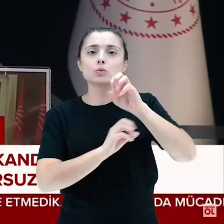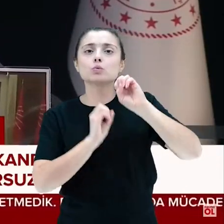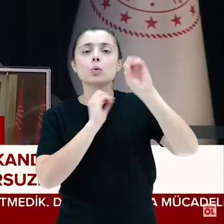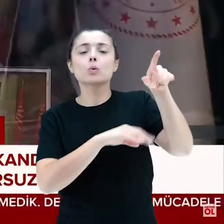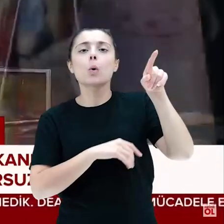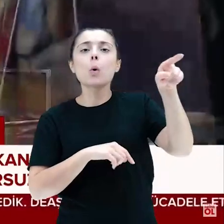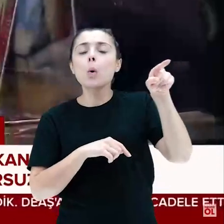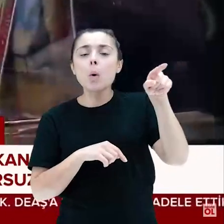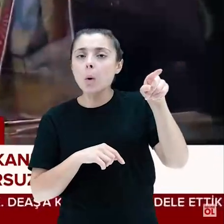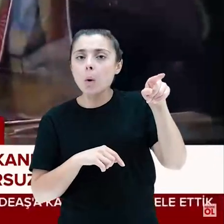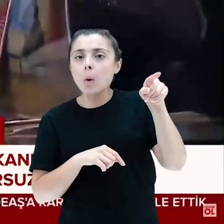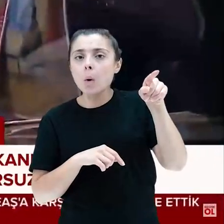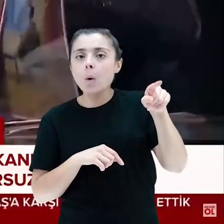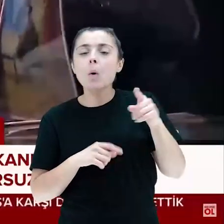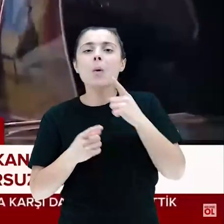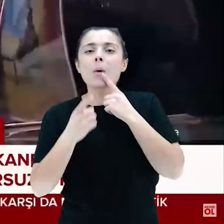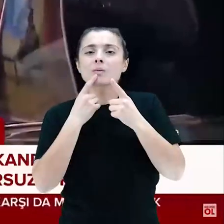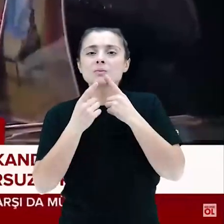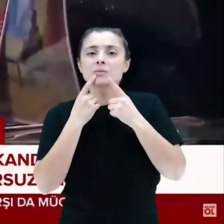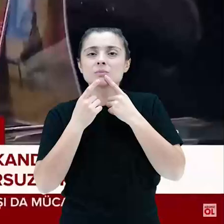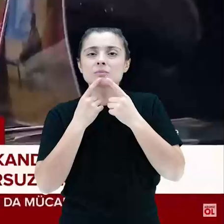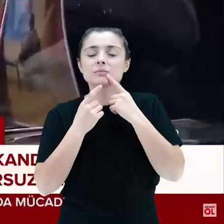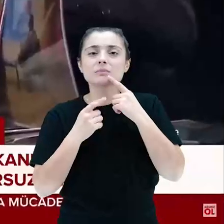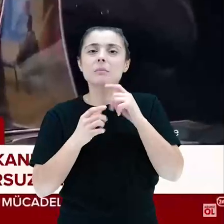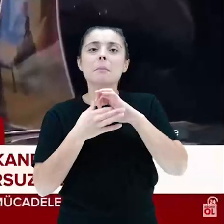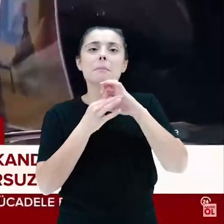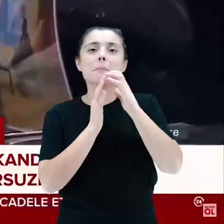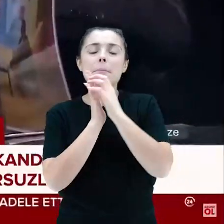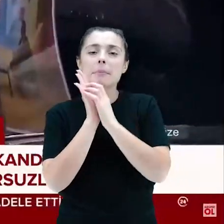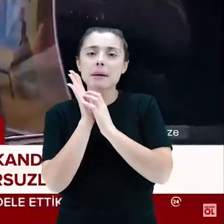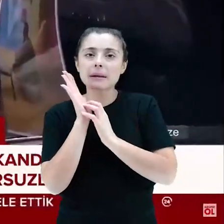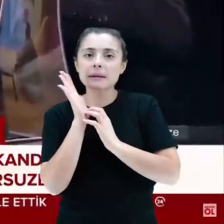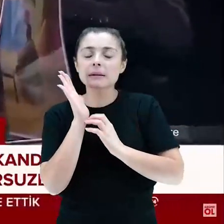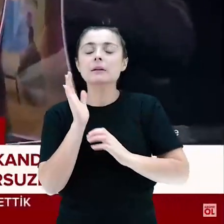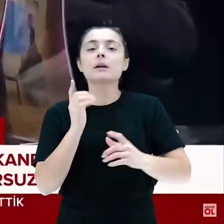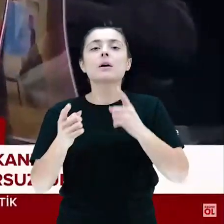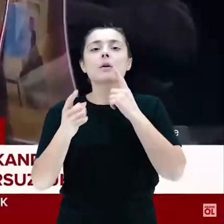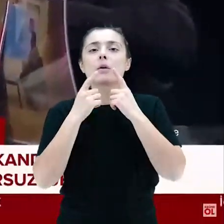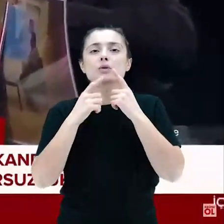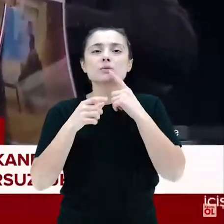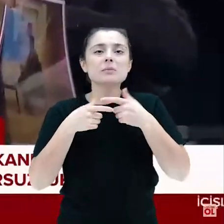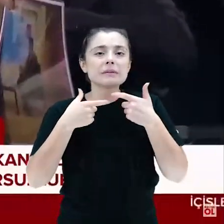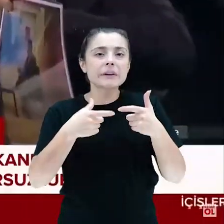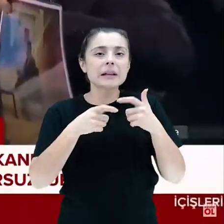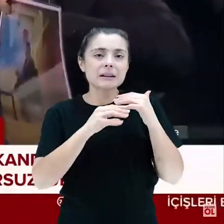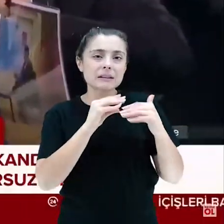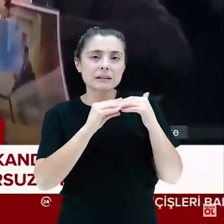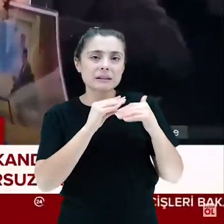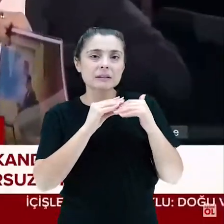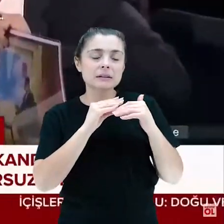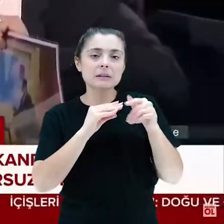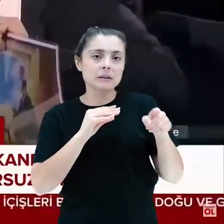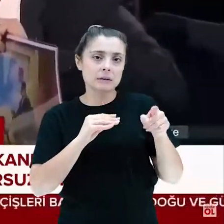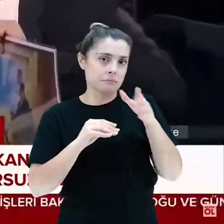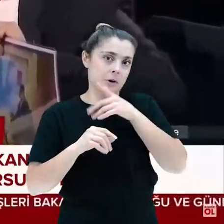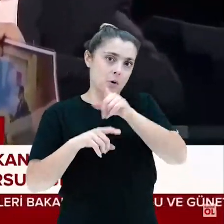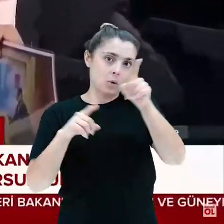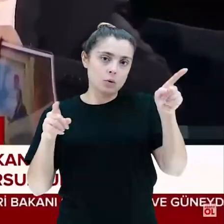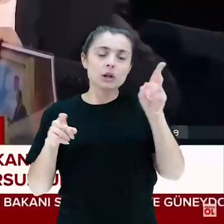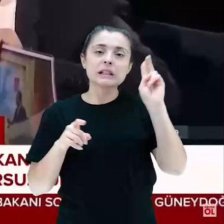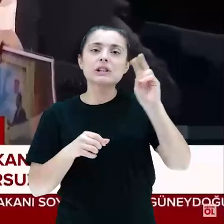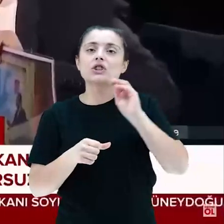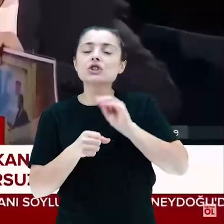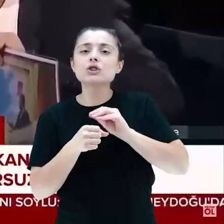milletvekilini, eski büyükelçini gönderdiğin o konuşmanın metnini, konuşma kasetini,